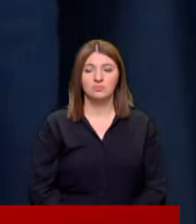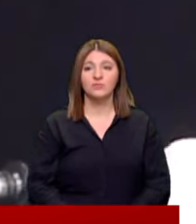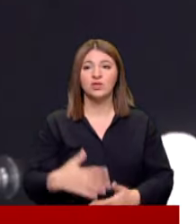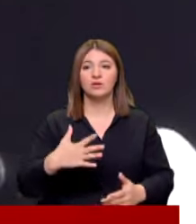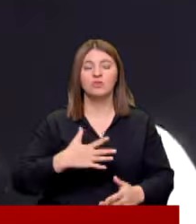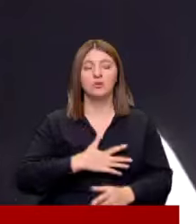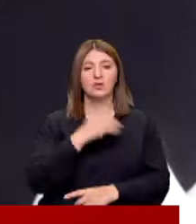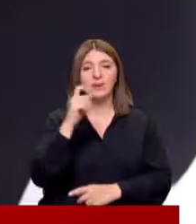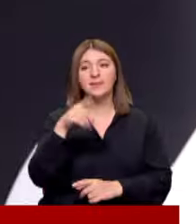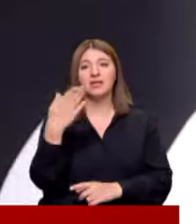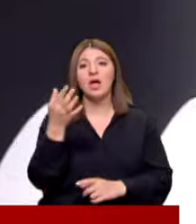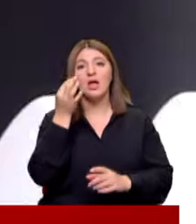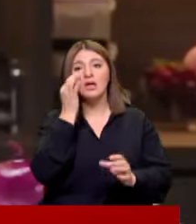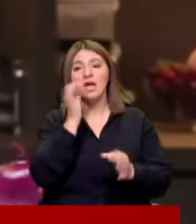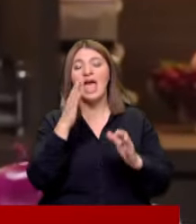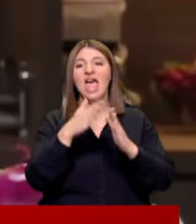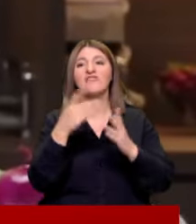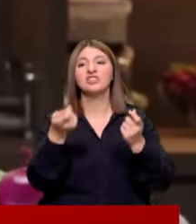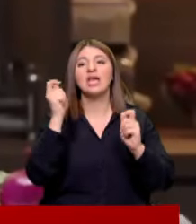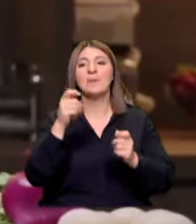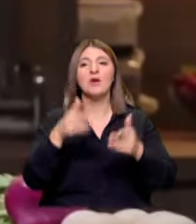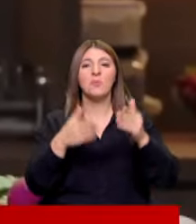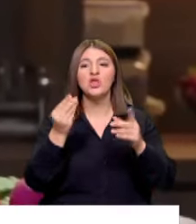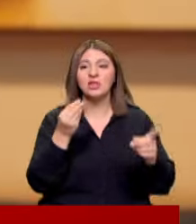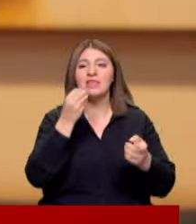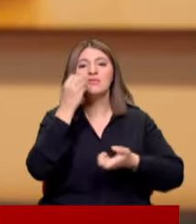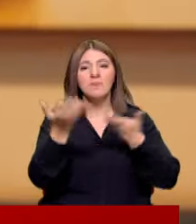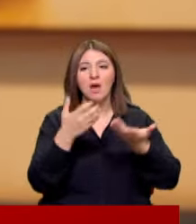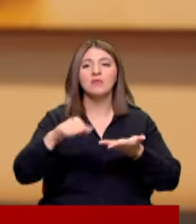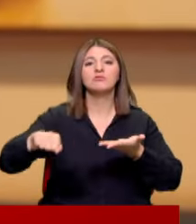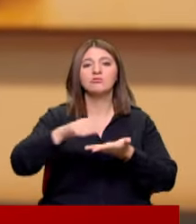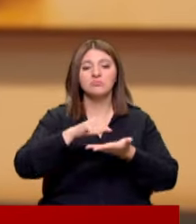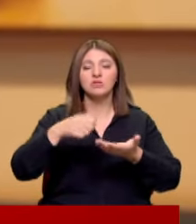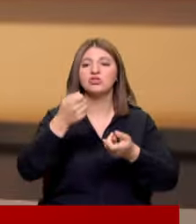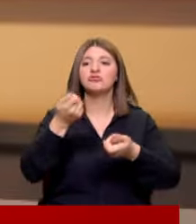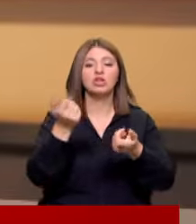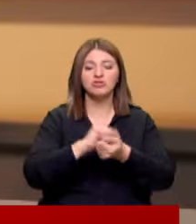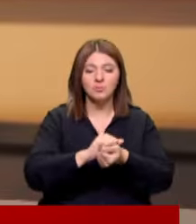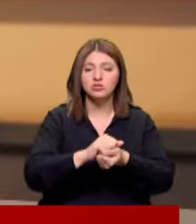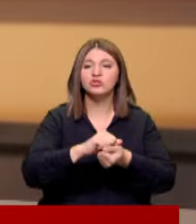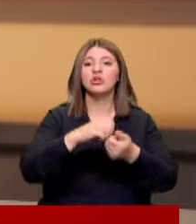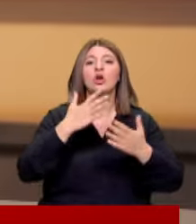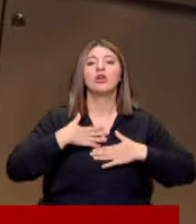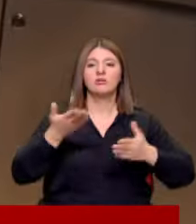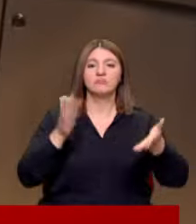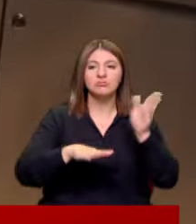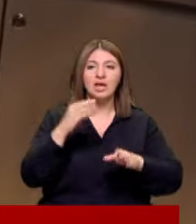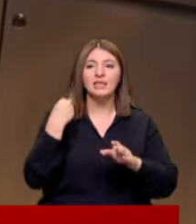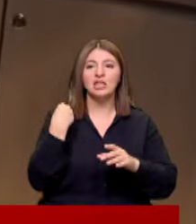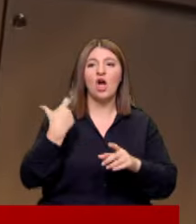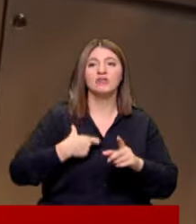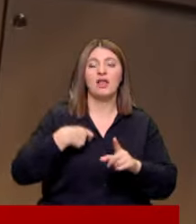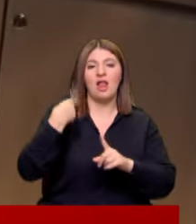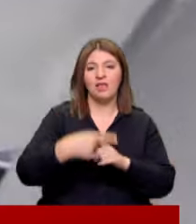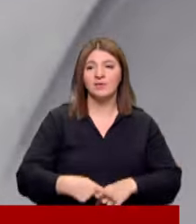Konferansın bir diğer gözdesi ev işleri yapan robotlar oldu Yemek yapan çamaşırları yıkayan ve tişört katlayan robotlara yeni özellikler